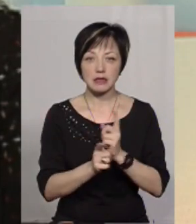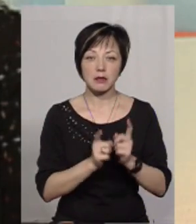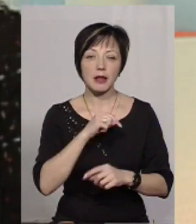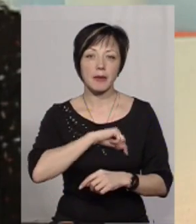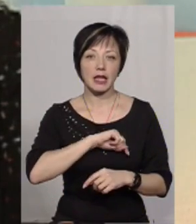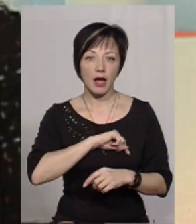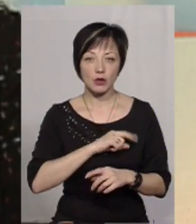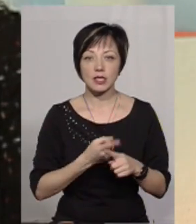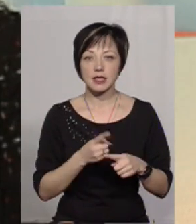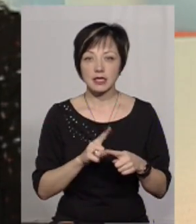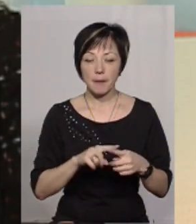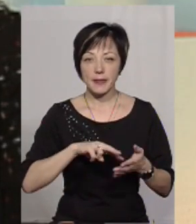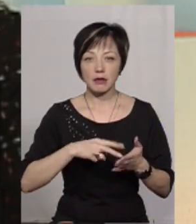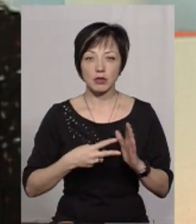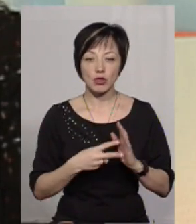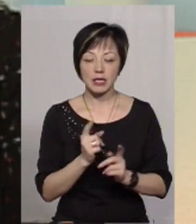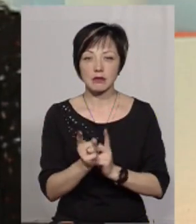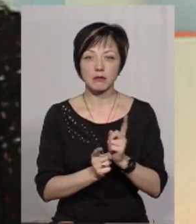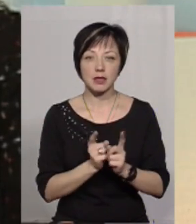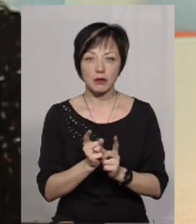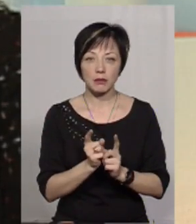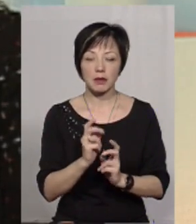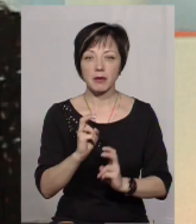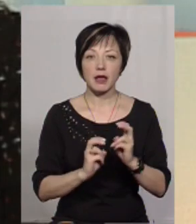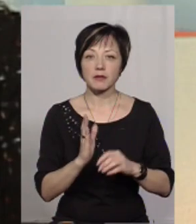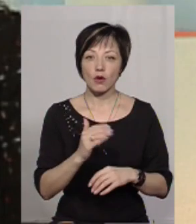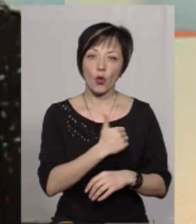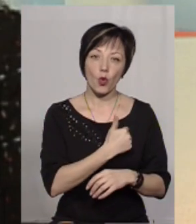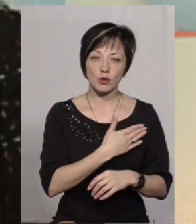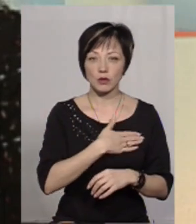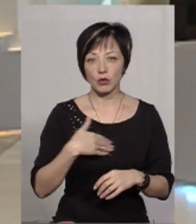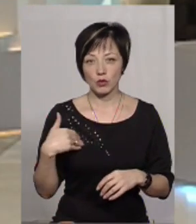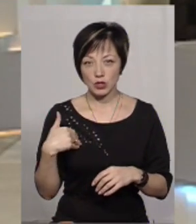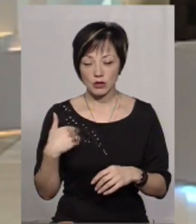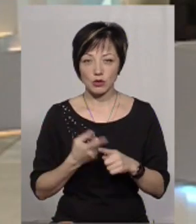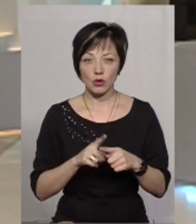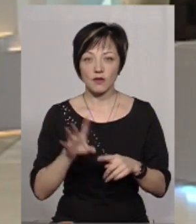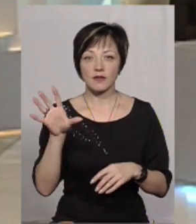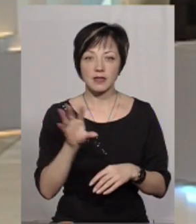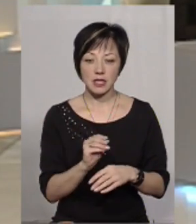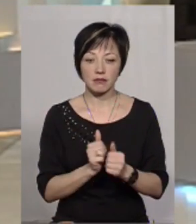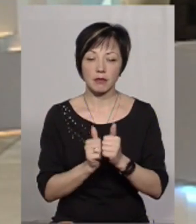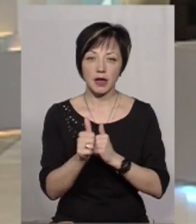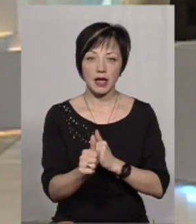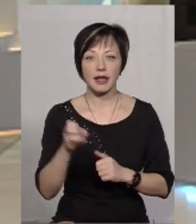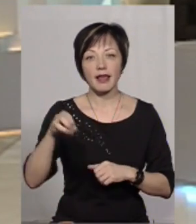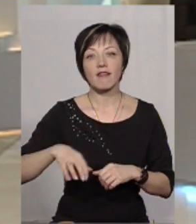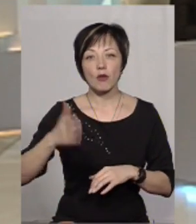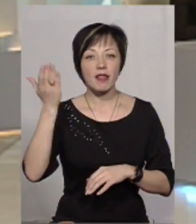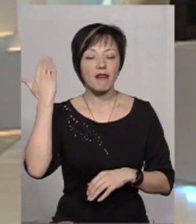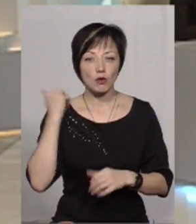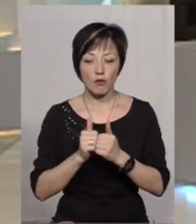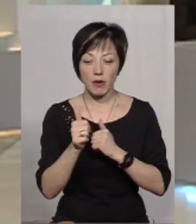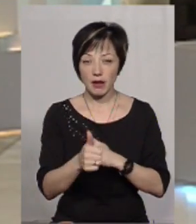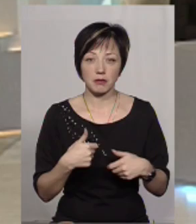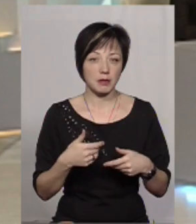ментальності, він передбачає і зміну підприємств. Чи хочемо ми того, чи не хочемо ми цього, всі йдуть вперед, Європа давно вже пішла